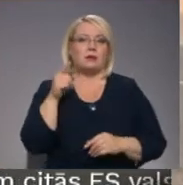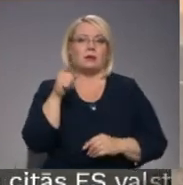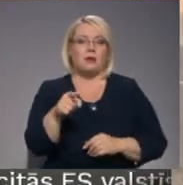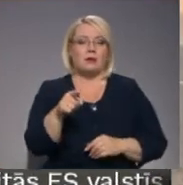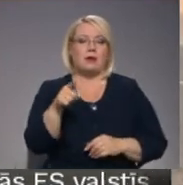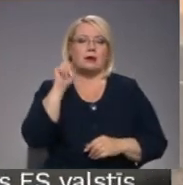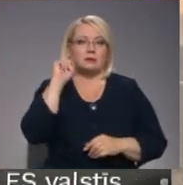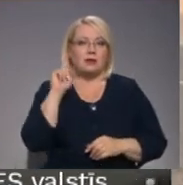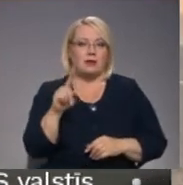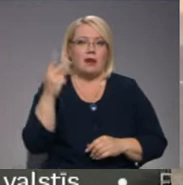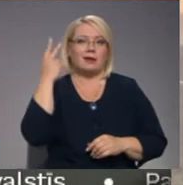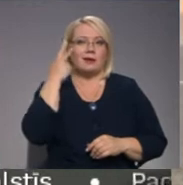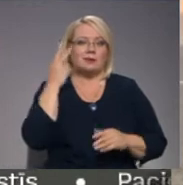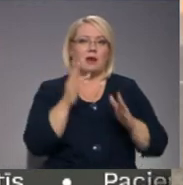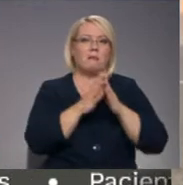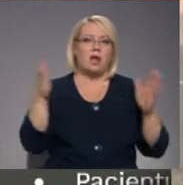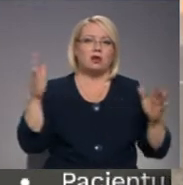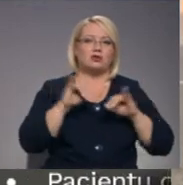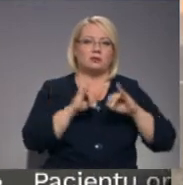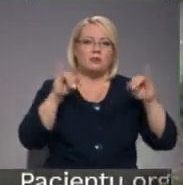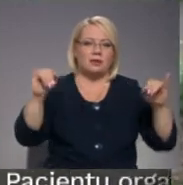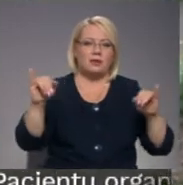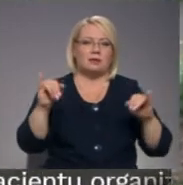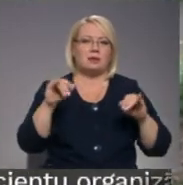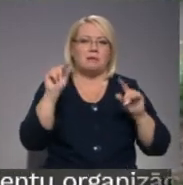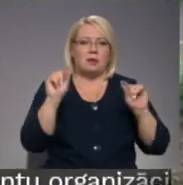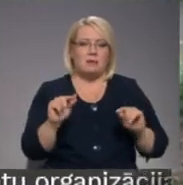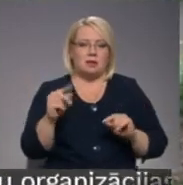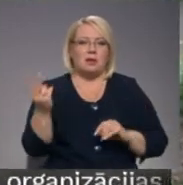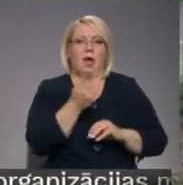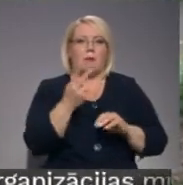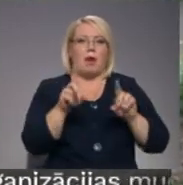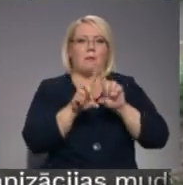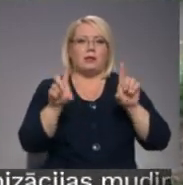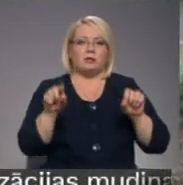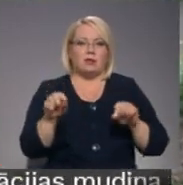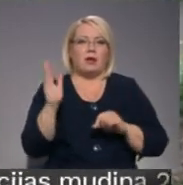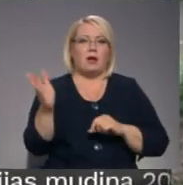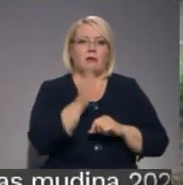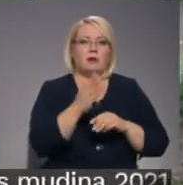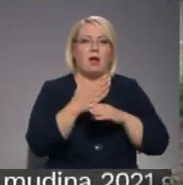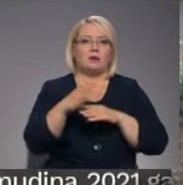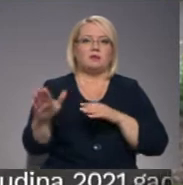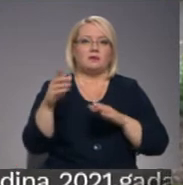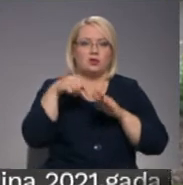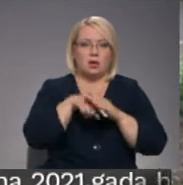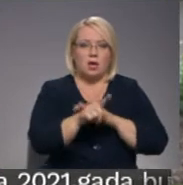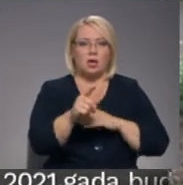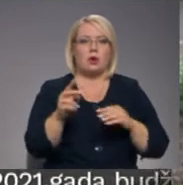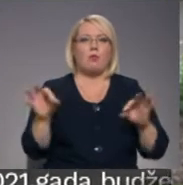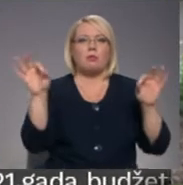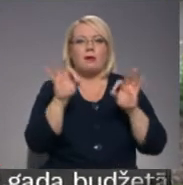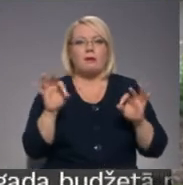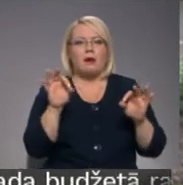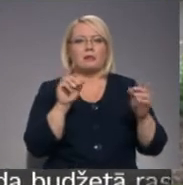ziņā risks, ka būtu plaša izplatība pilsētā, šobrīd ir minimāls. Abām institūcijām ir katrai atsevišķi ieji un nekāda saskara